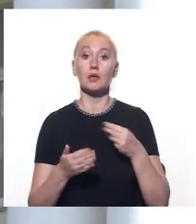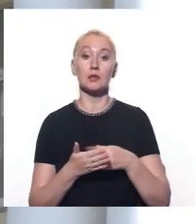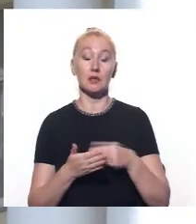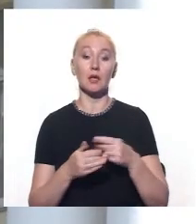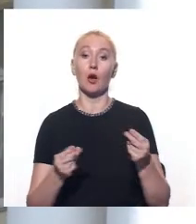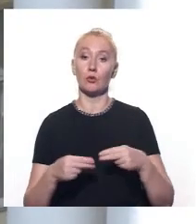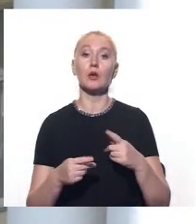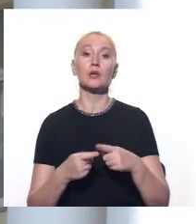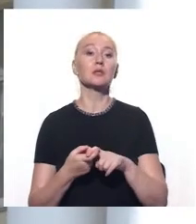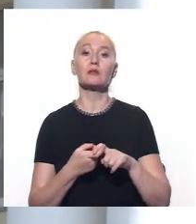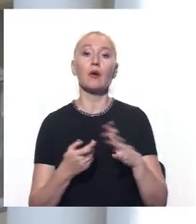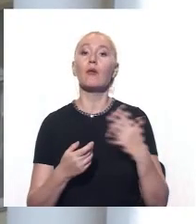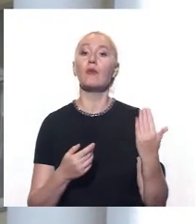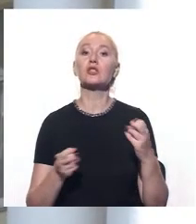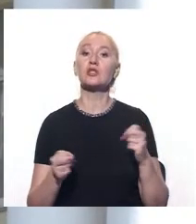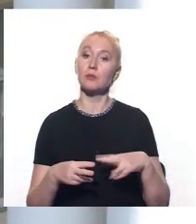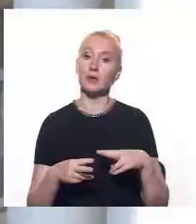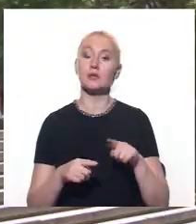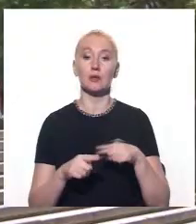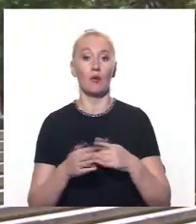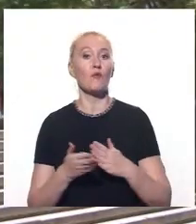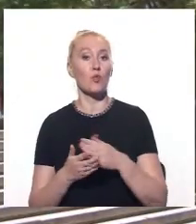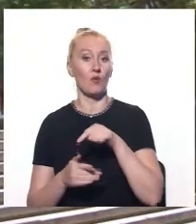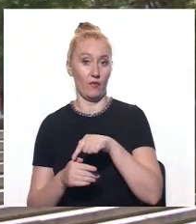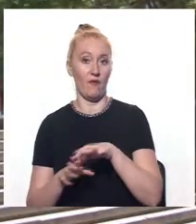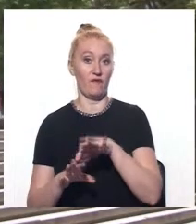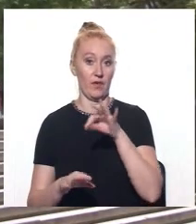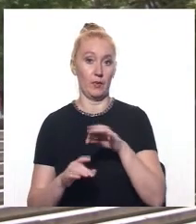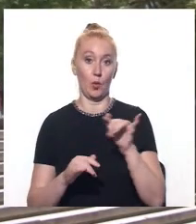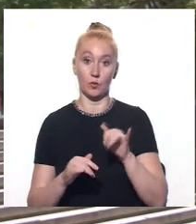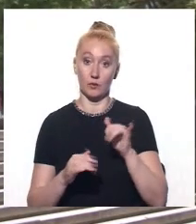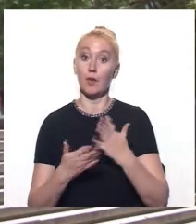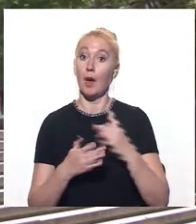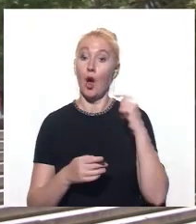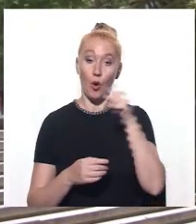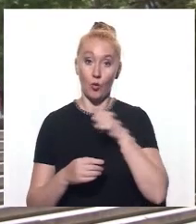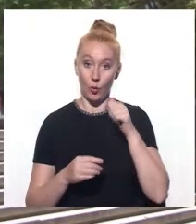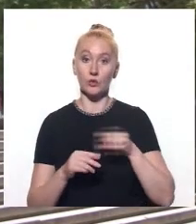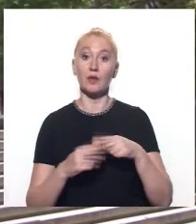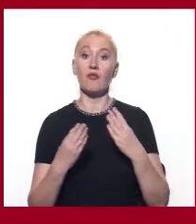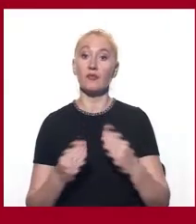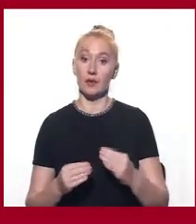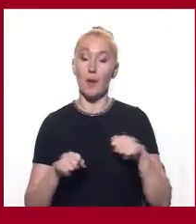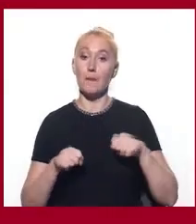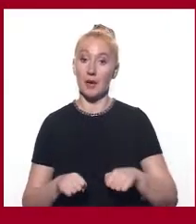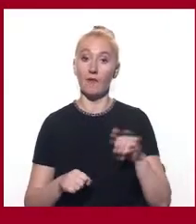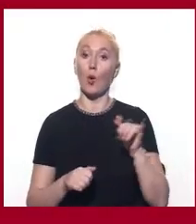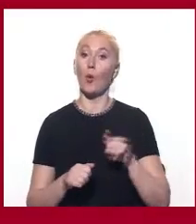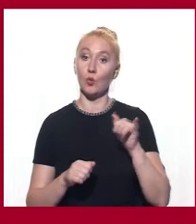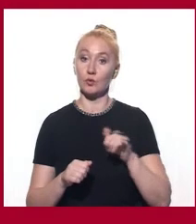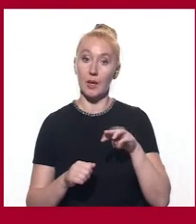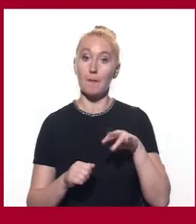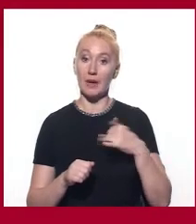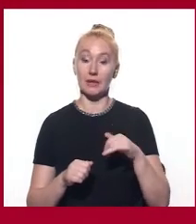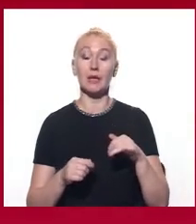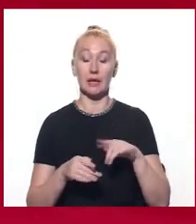залежатиме і від того, чи є ваша спеціальність профільною в обраному університеті. Наприклад, рік навчання на денній формі спеціальності право в університеті митної